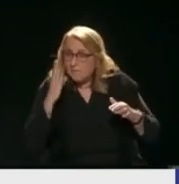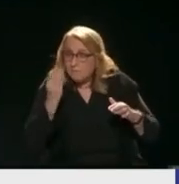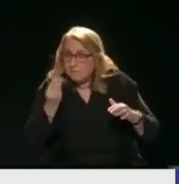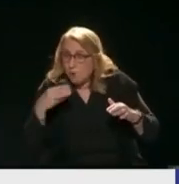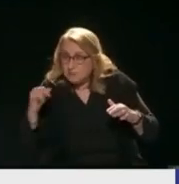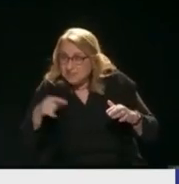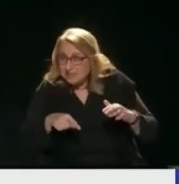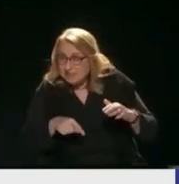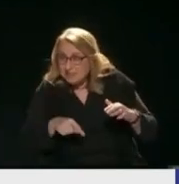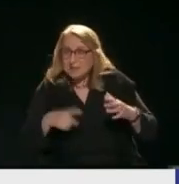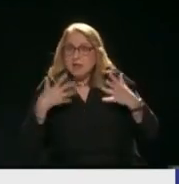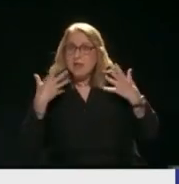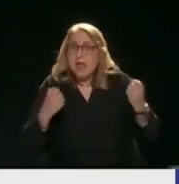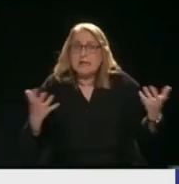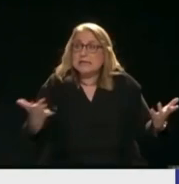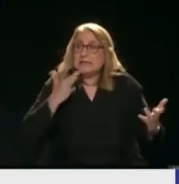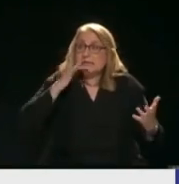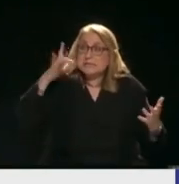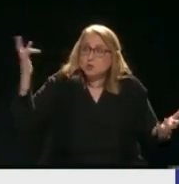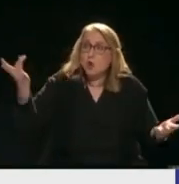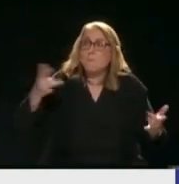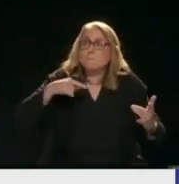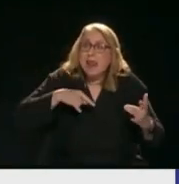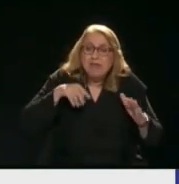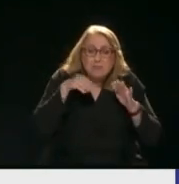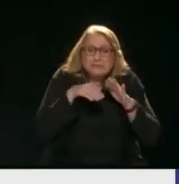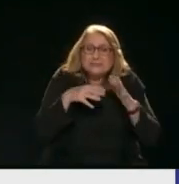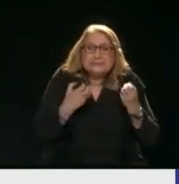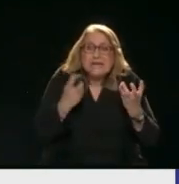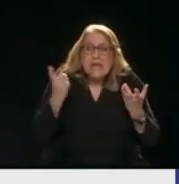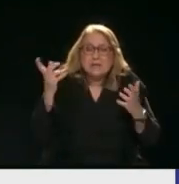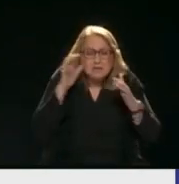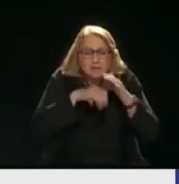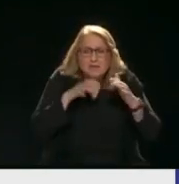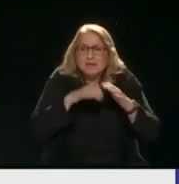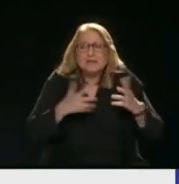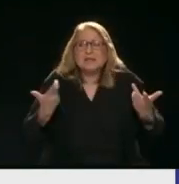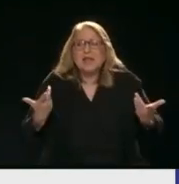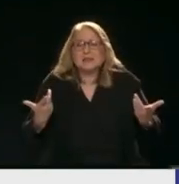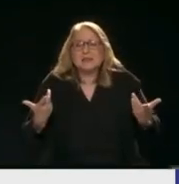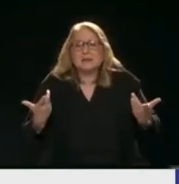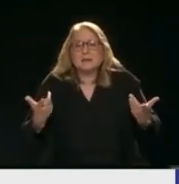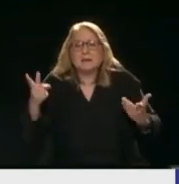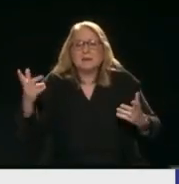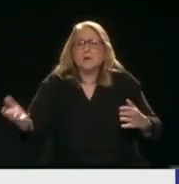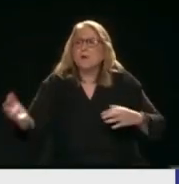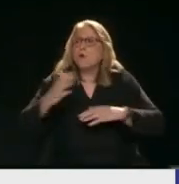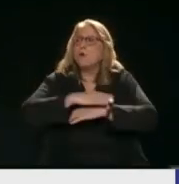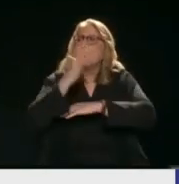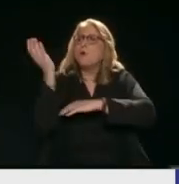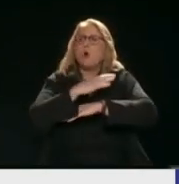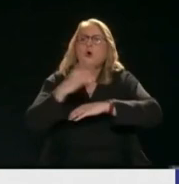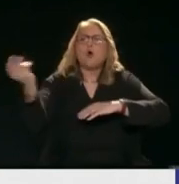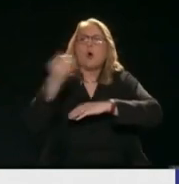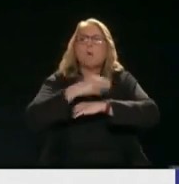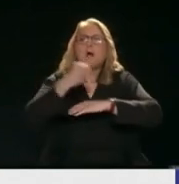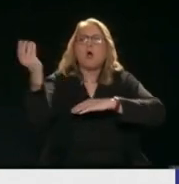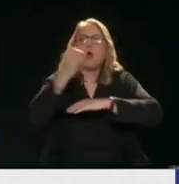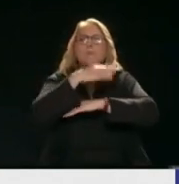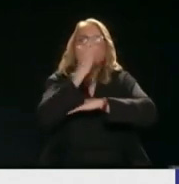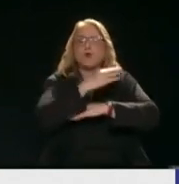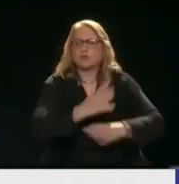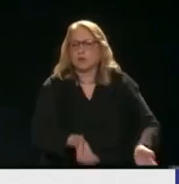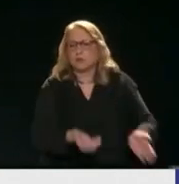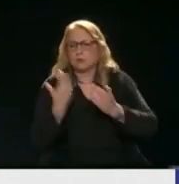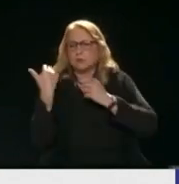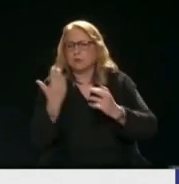ξέρω Έχει χρυσάφι, παλάδιο, ήλιο, στρατηγικό, μέταλλο Τι έχει Σε ποιο μέρος του κόσμου φορτώνουν χώμα και το παίρνουν Μόνο στην Ελλάδα Βγάλτο,